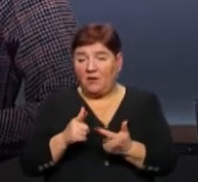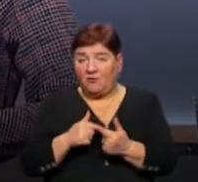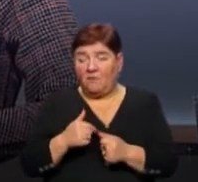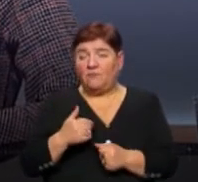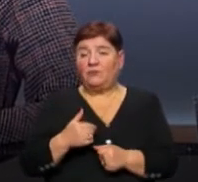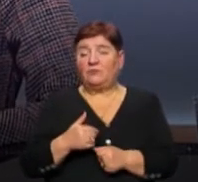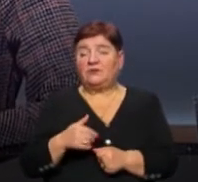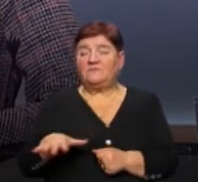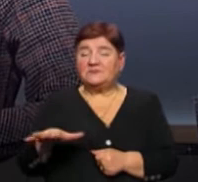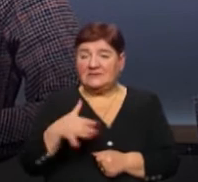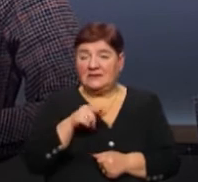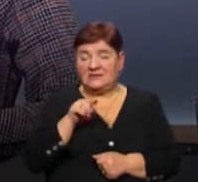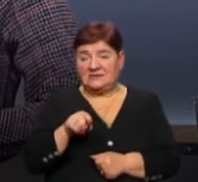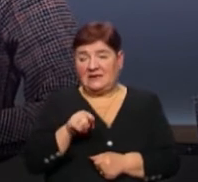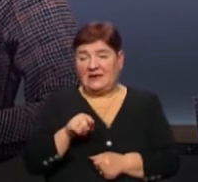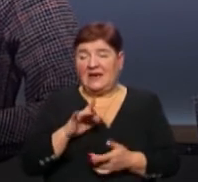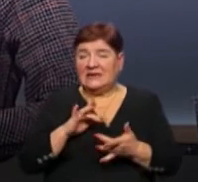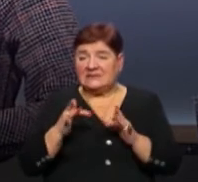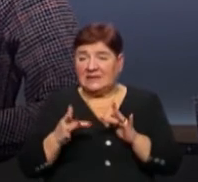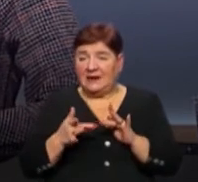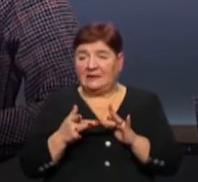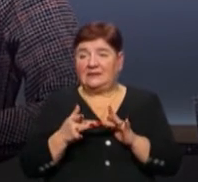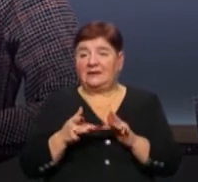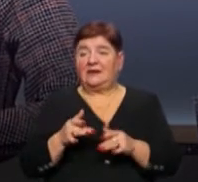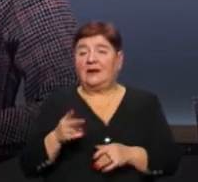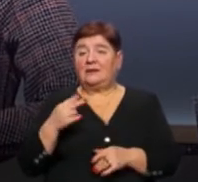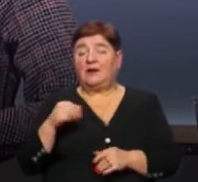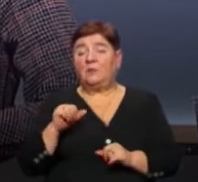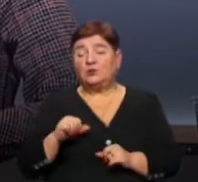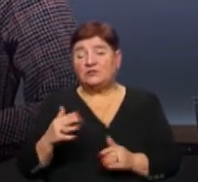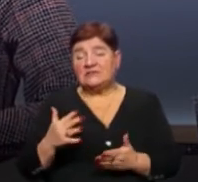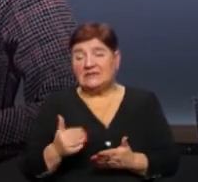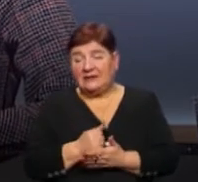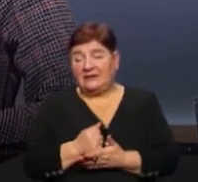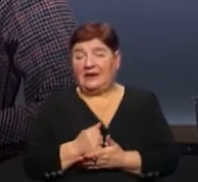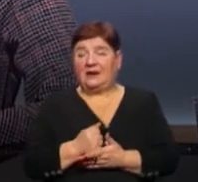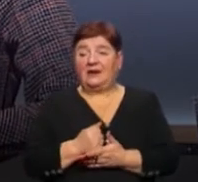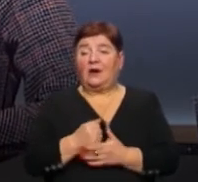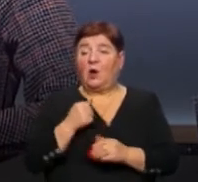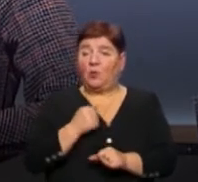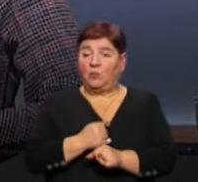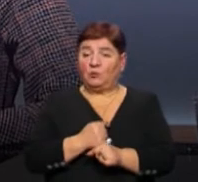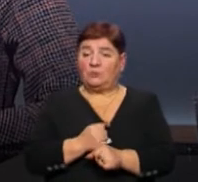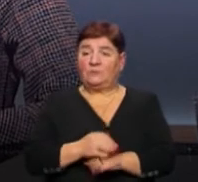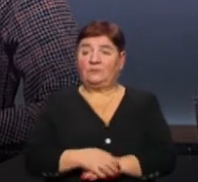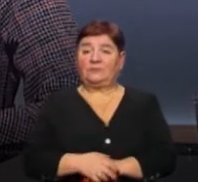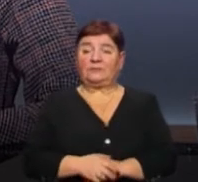моніторять ці всі сайти, де можна знайти роботу?